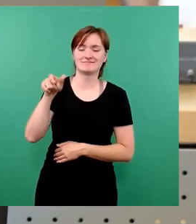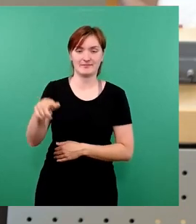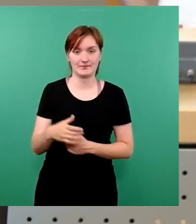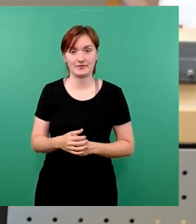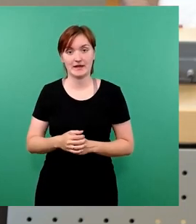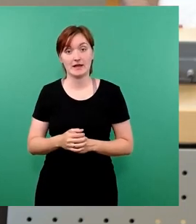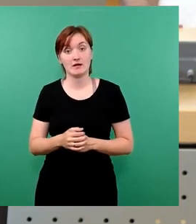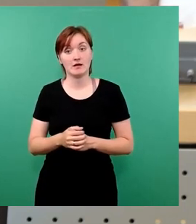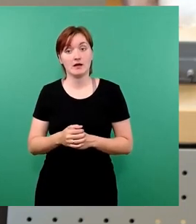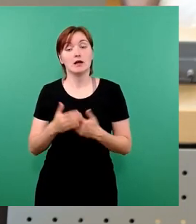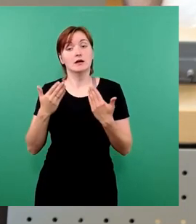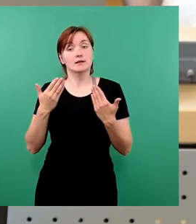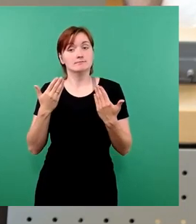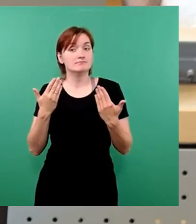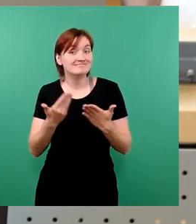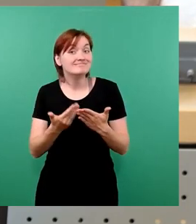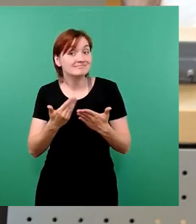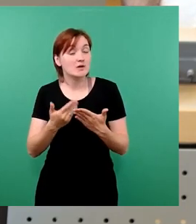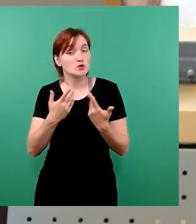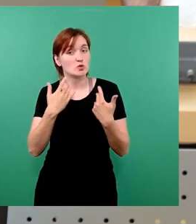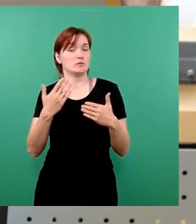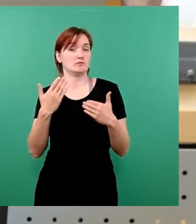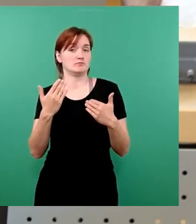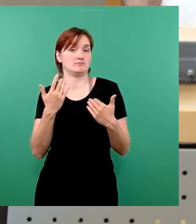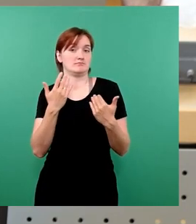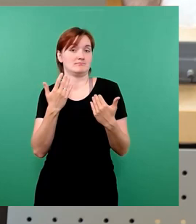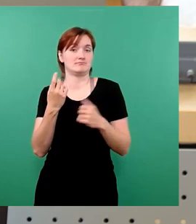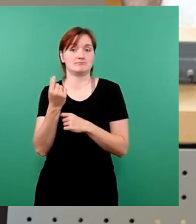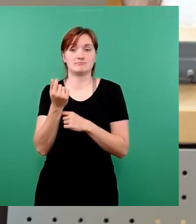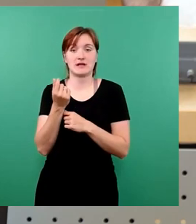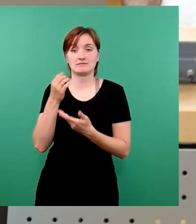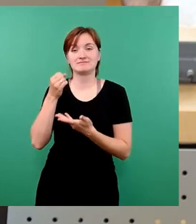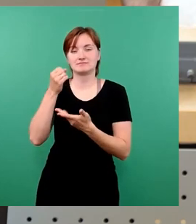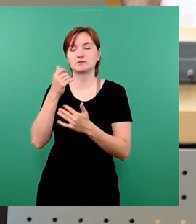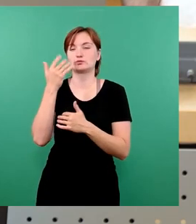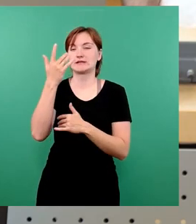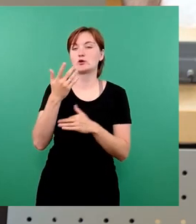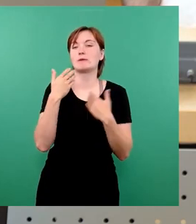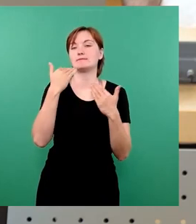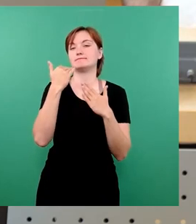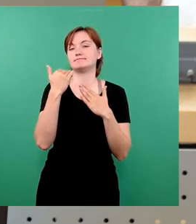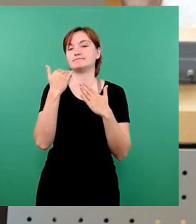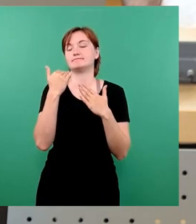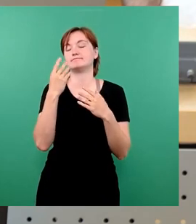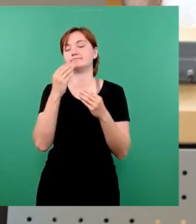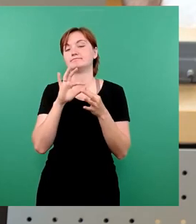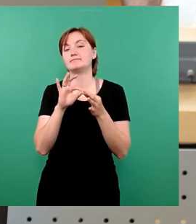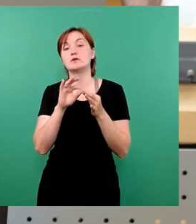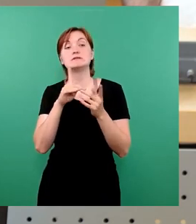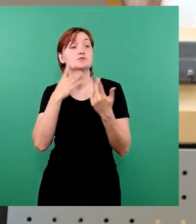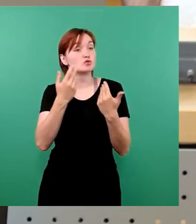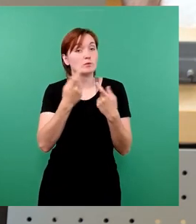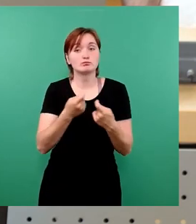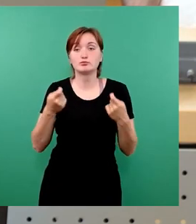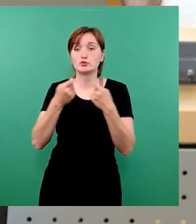sind im Wesentlichen Entscheidungen, Gesetzänderungen, kommt dann nochmal darauf zurück, die im Bund gefallen